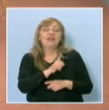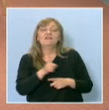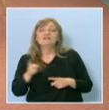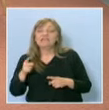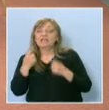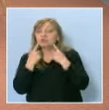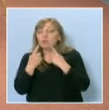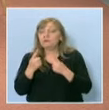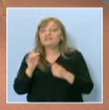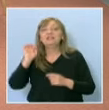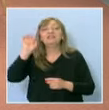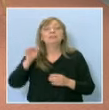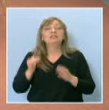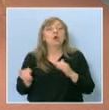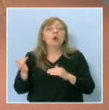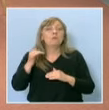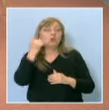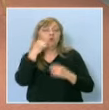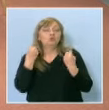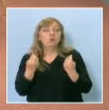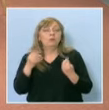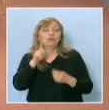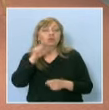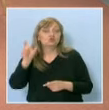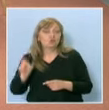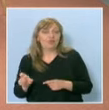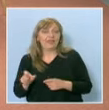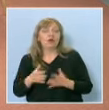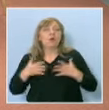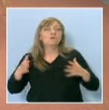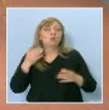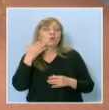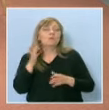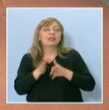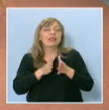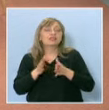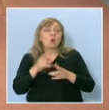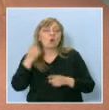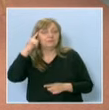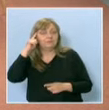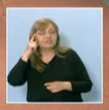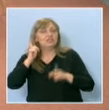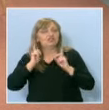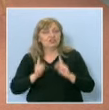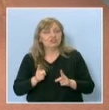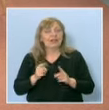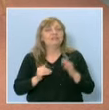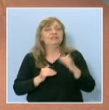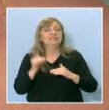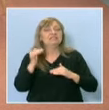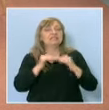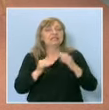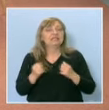бъде по-добър човек. Всъщност, много млади хора смятат, че трябва да изградят